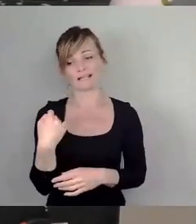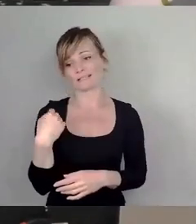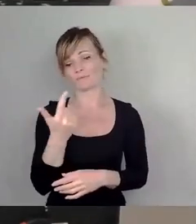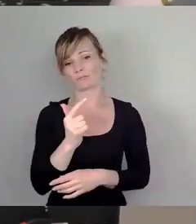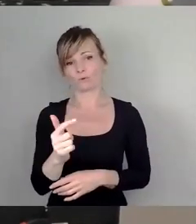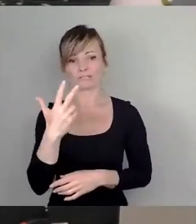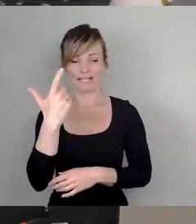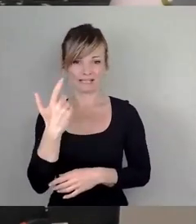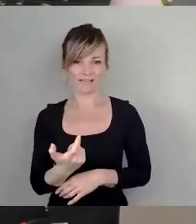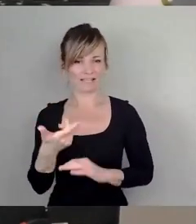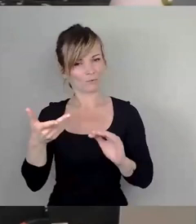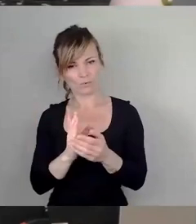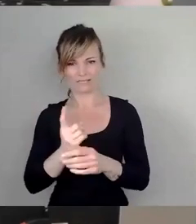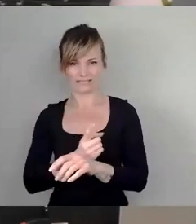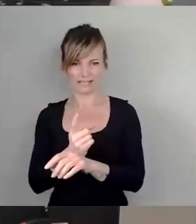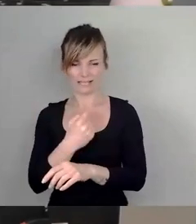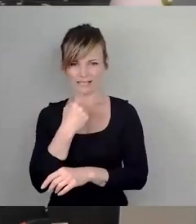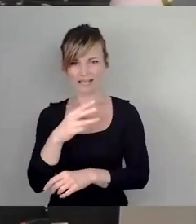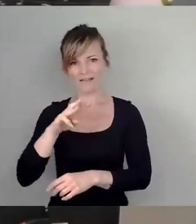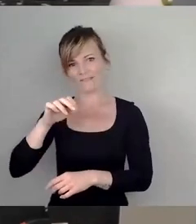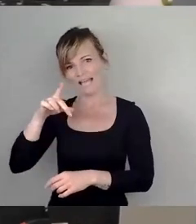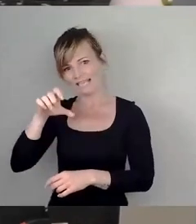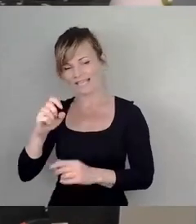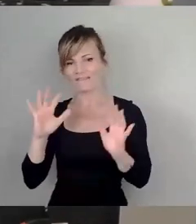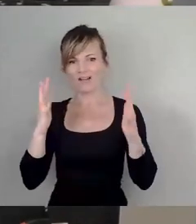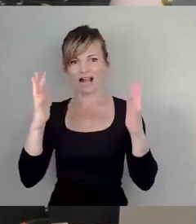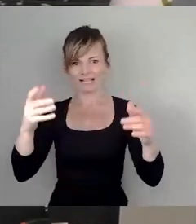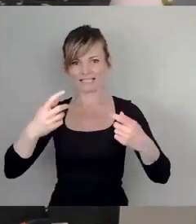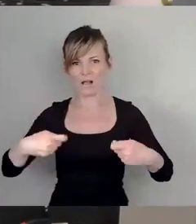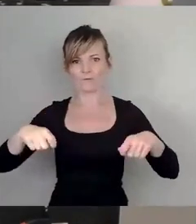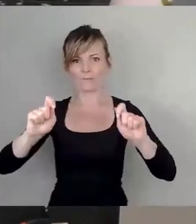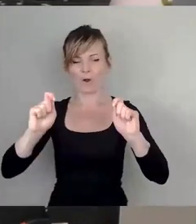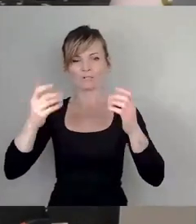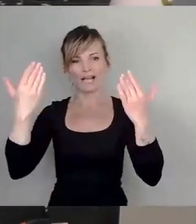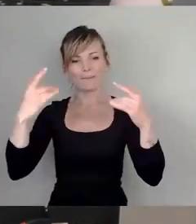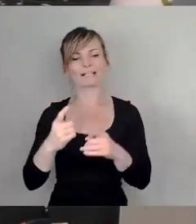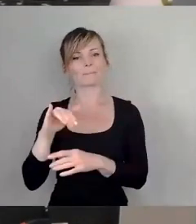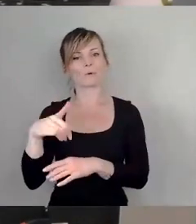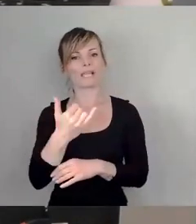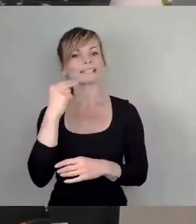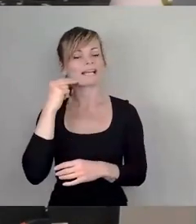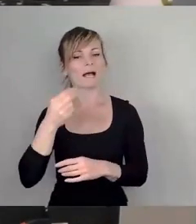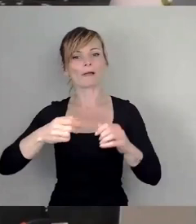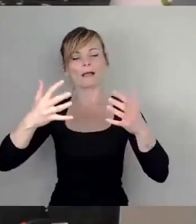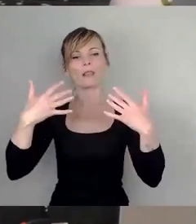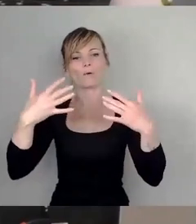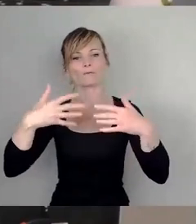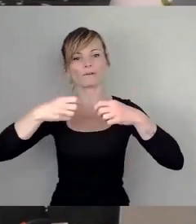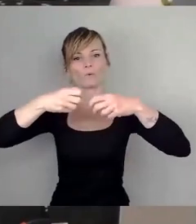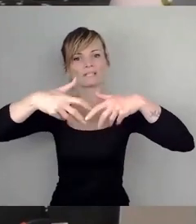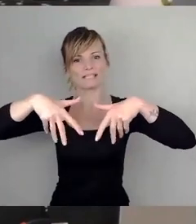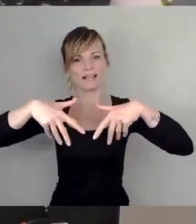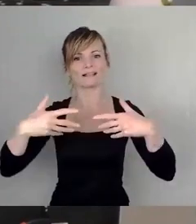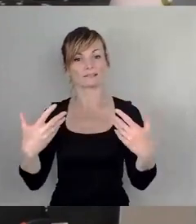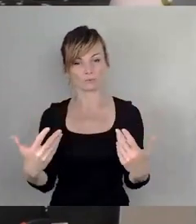einen ganz hübschen Weidenwald vor dem Palast aufgebaut. Luftwurzeln hieß das Projekt damals. Und das